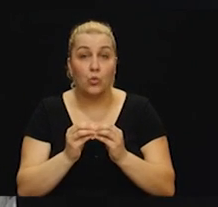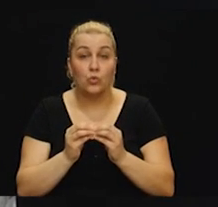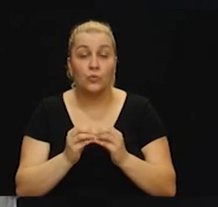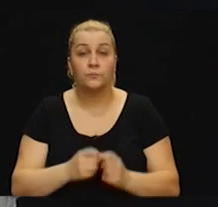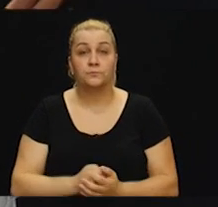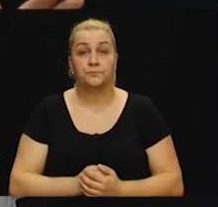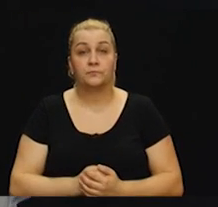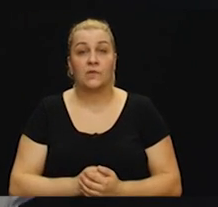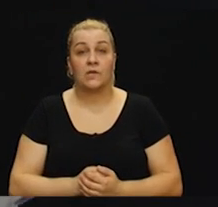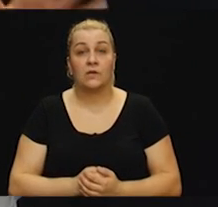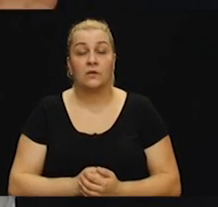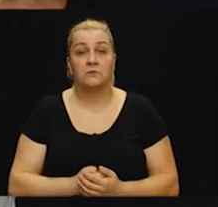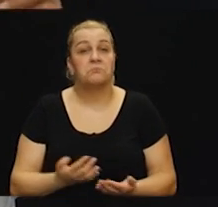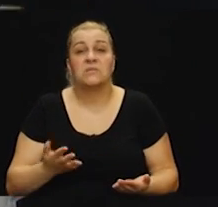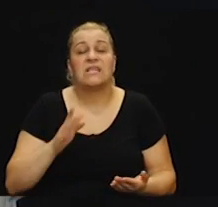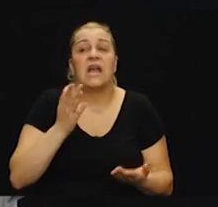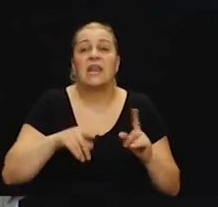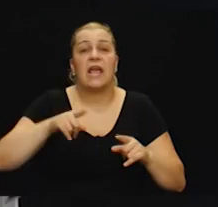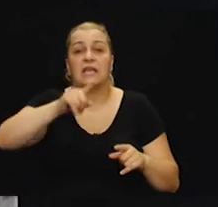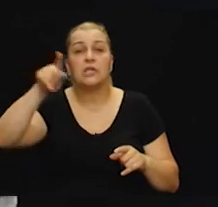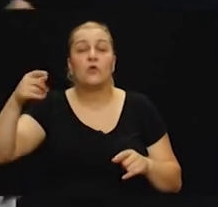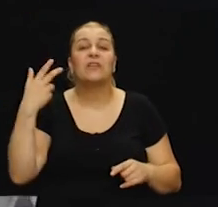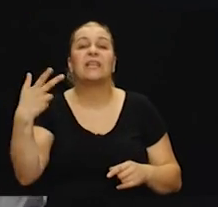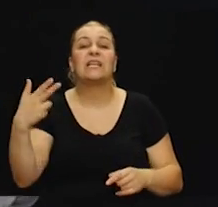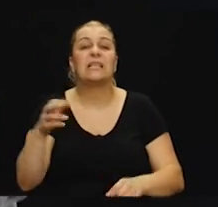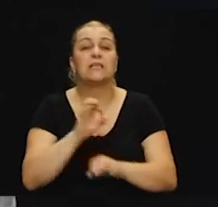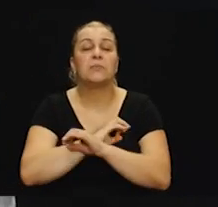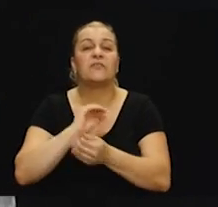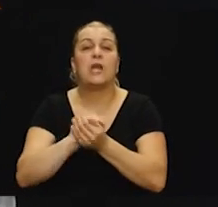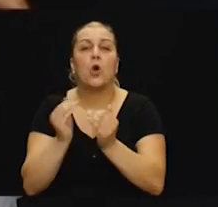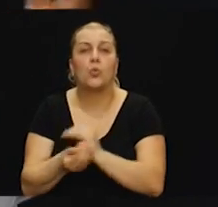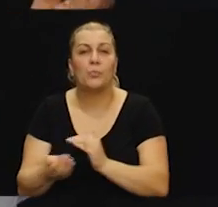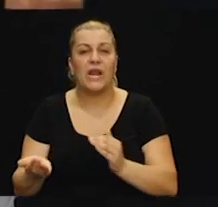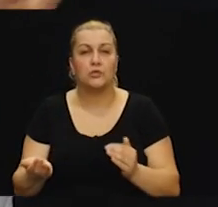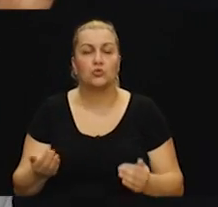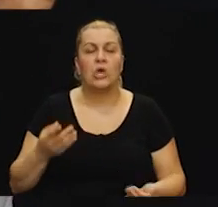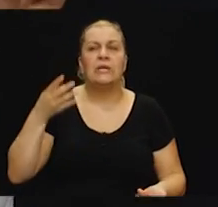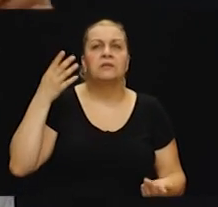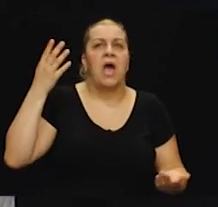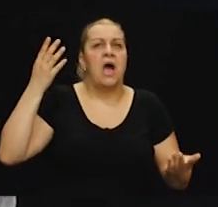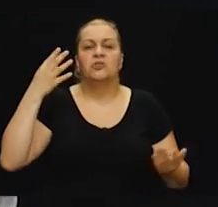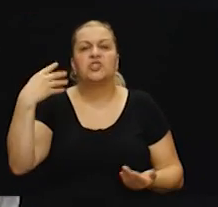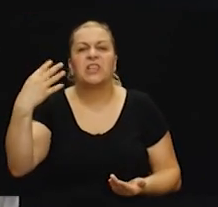Prvo optuženi za njihovih nekih. 30 mrtvi na Kupresu, 40 na